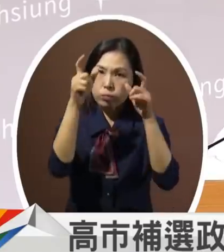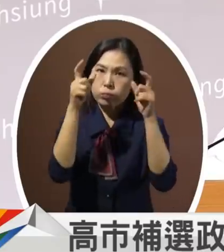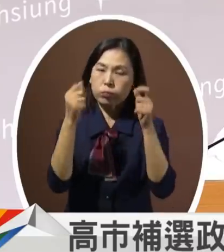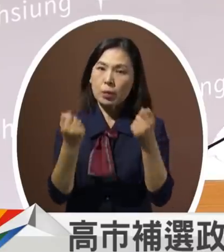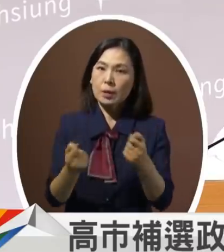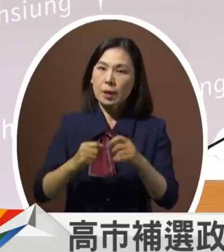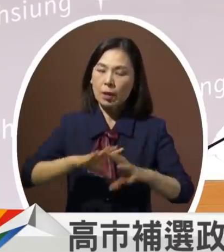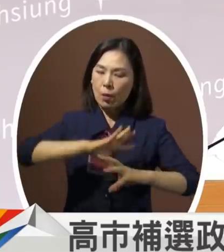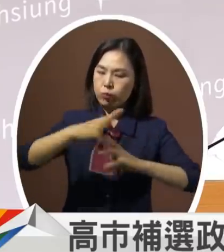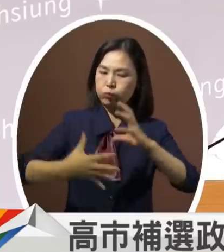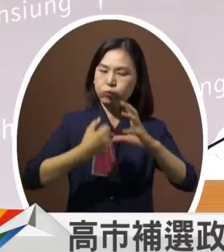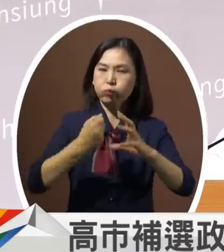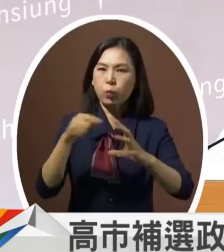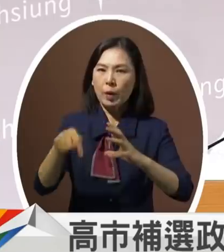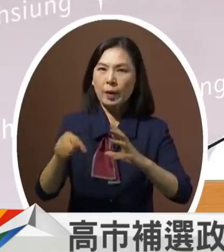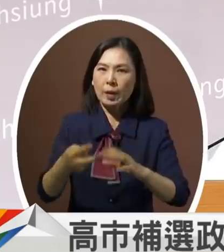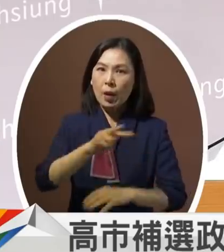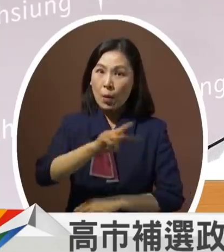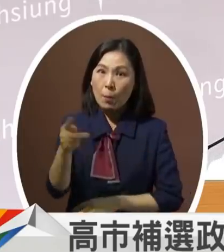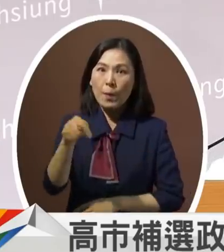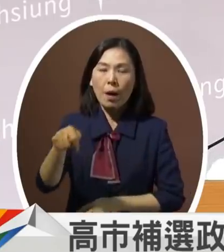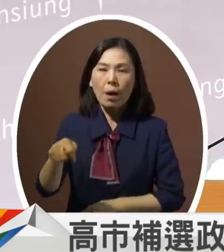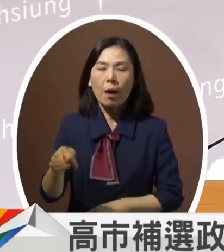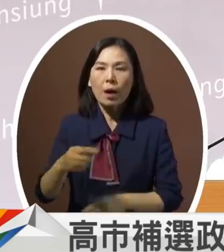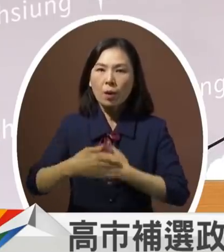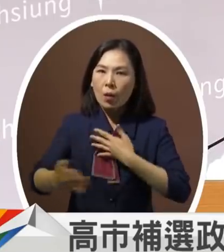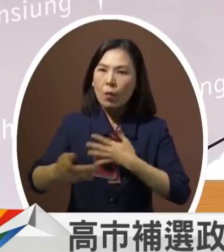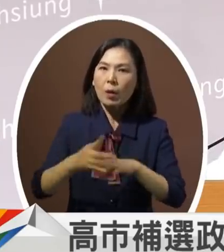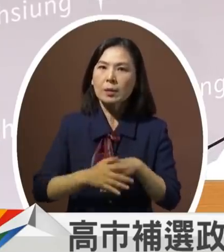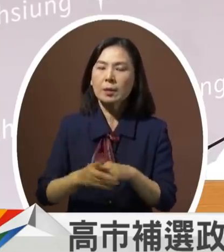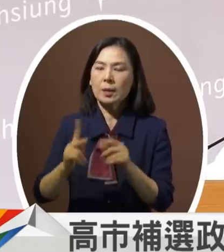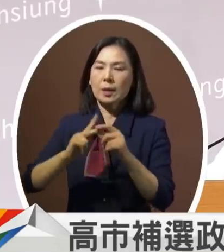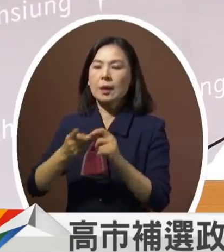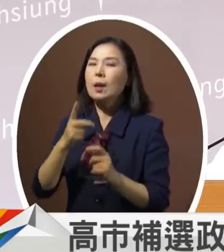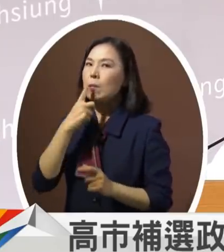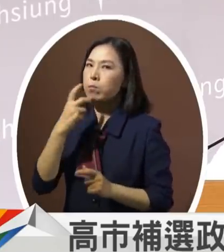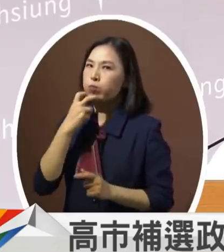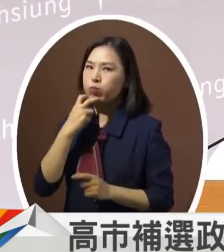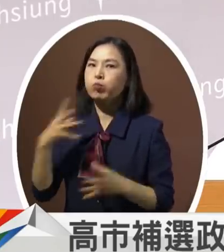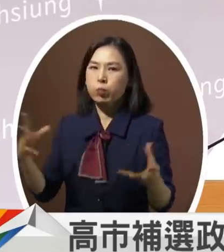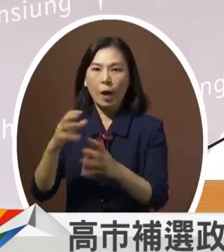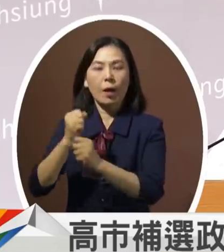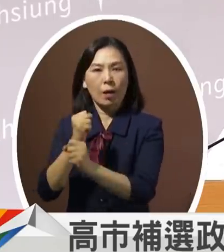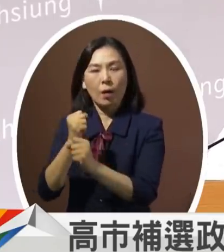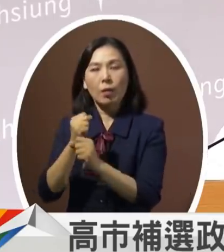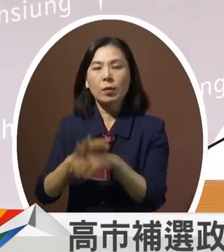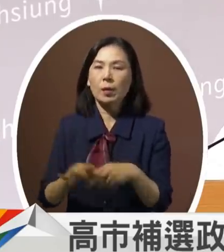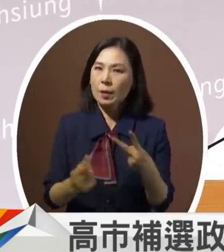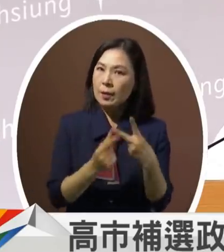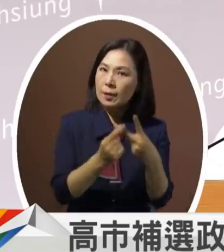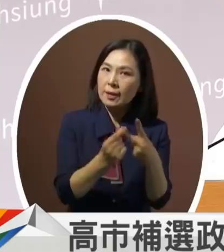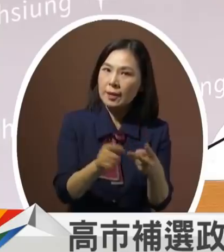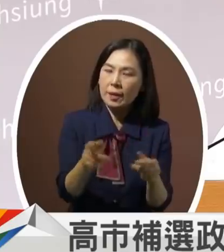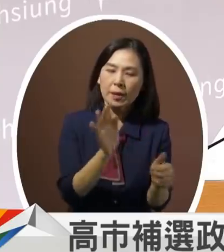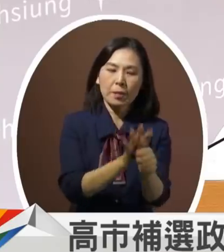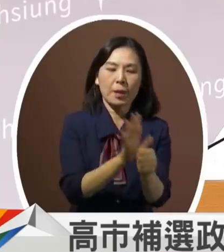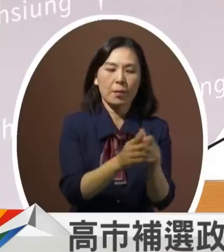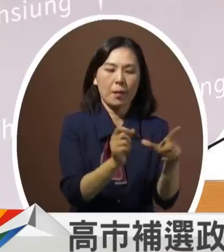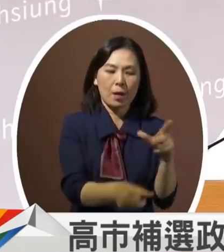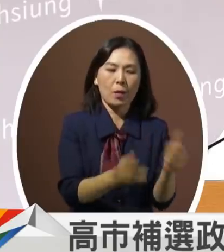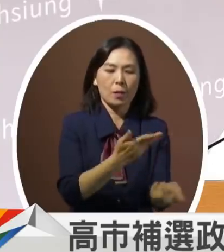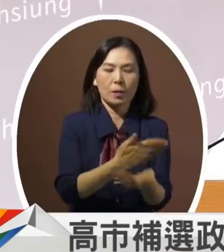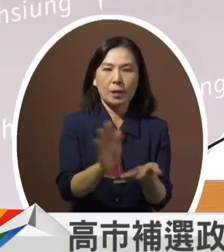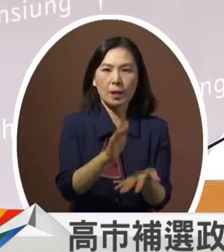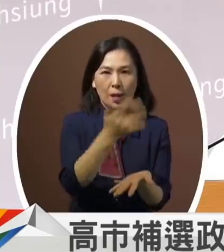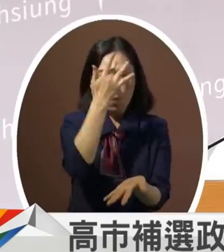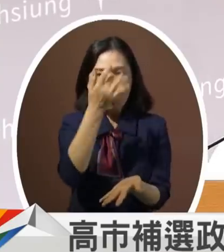的全球产业供应链转型的过程里面一方面跟中央合作那二方面我们也解决企业厂商的问题来